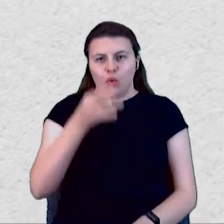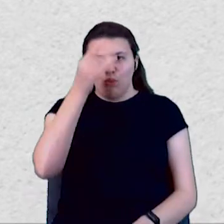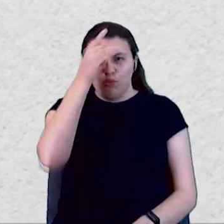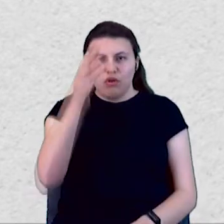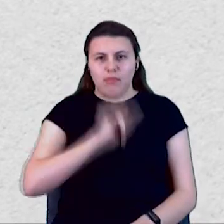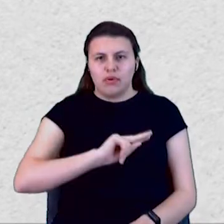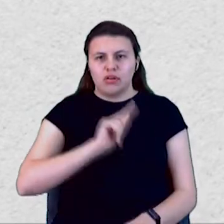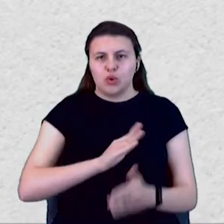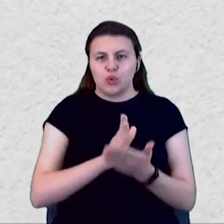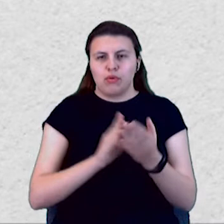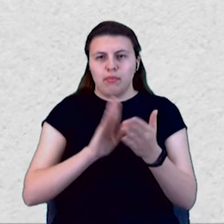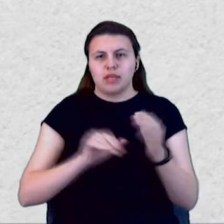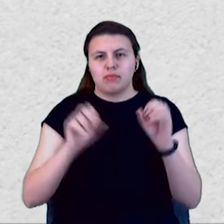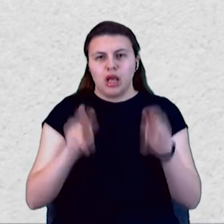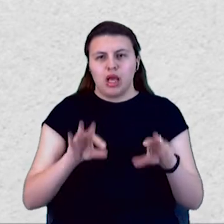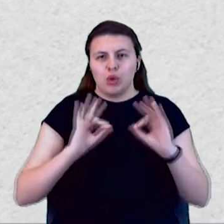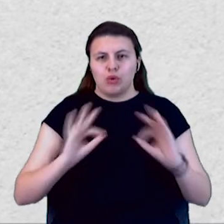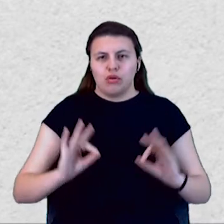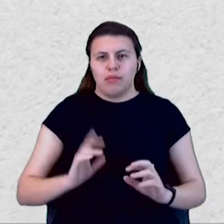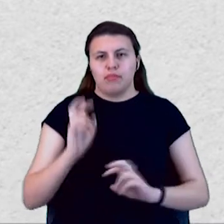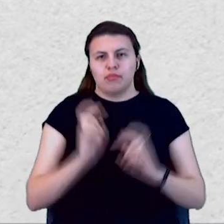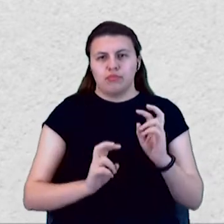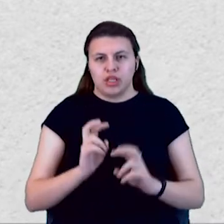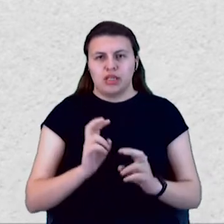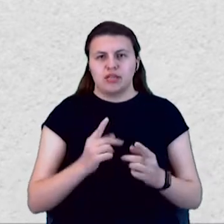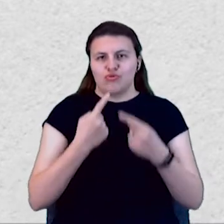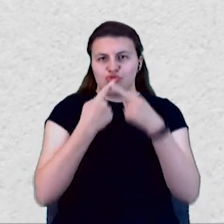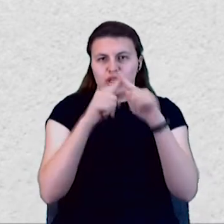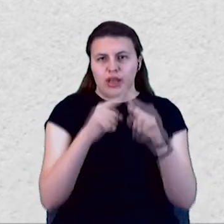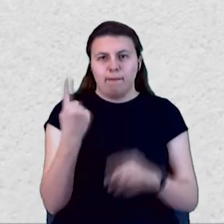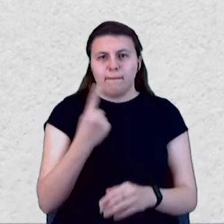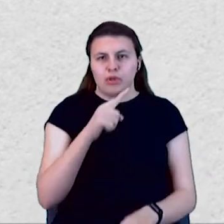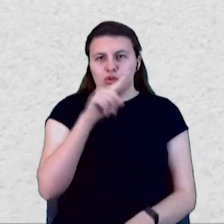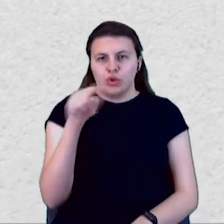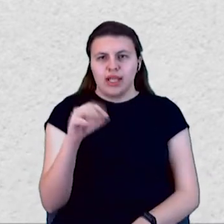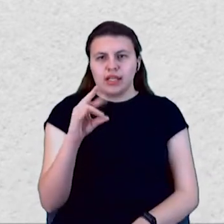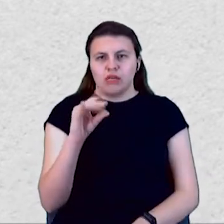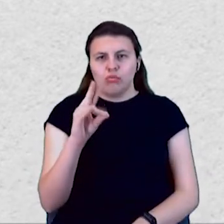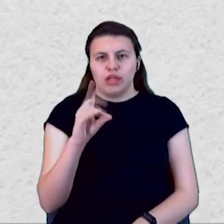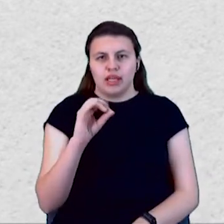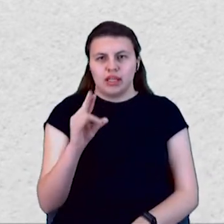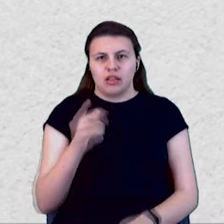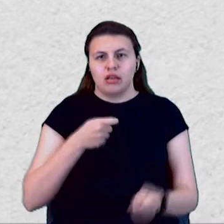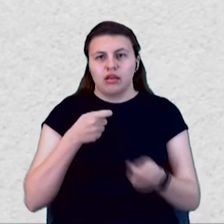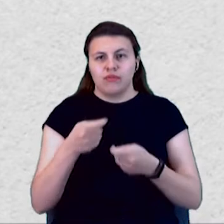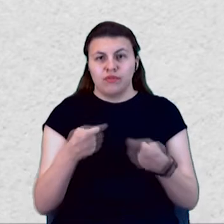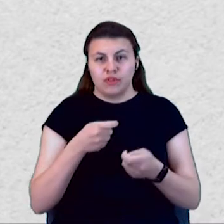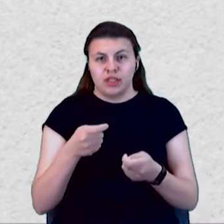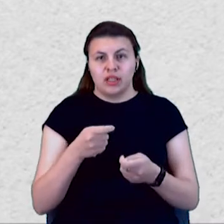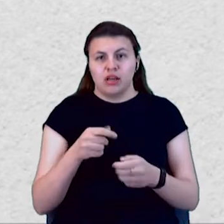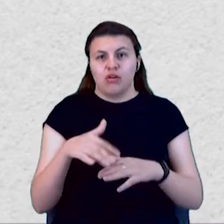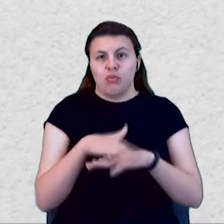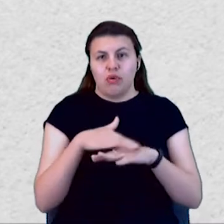безпеки, юрист, підприємці, інженери. Перший номер у списку – Данило Плахін, керівник громадської організації «Футі Стар